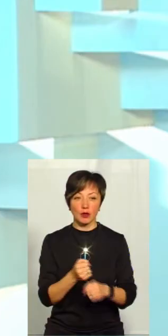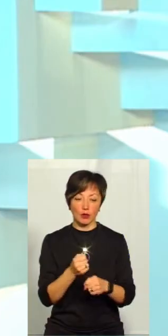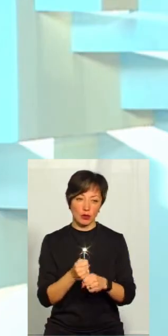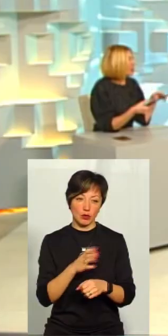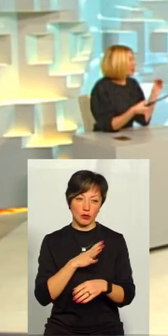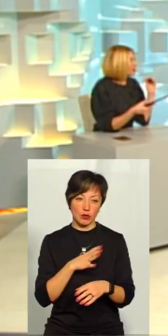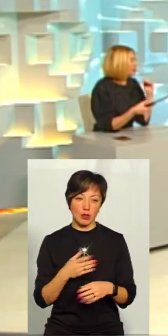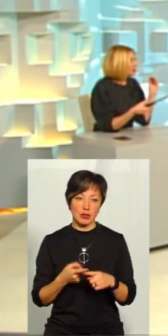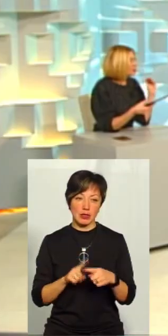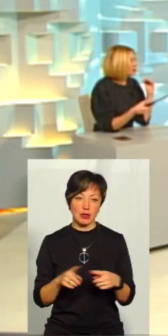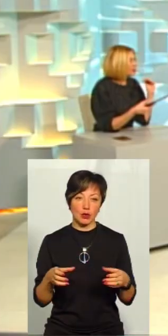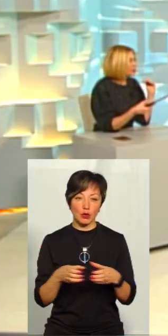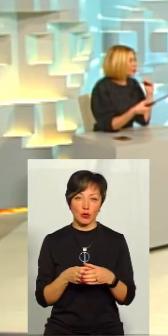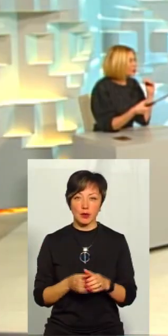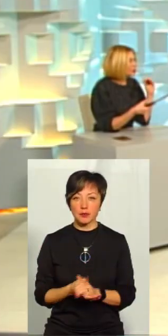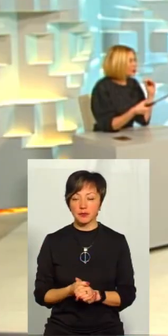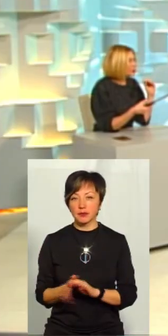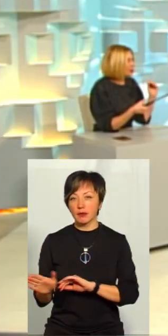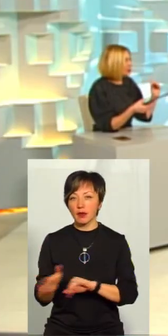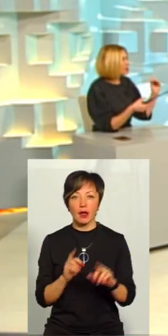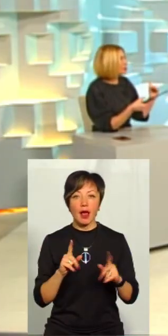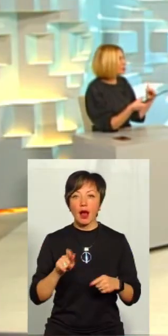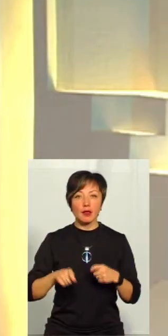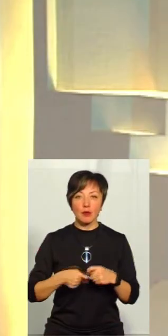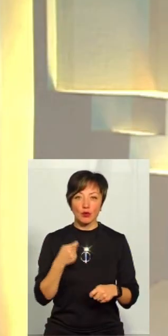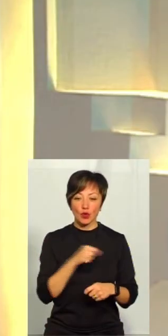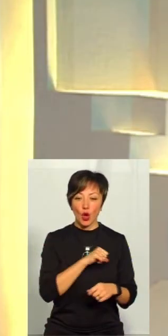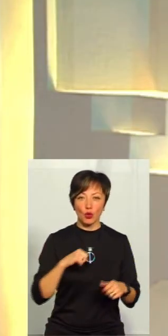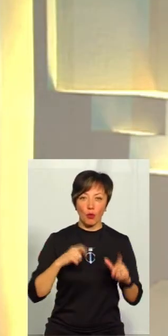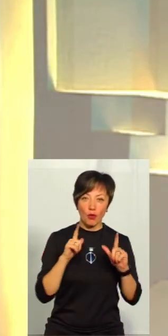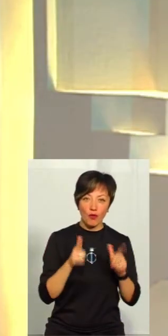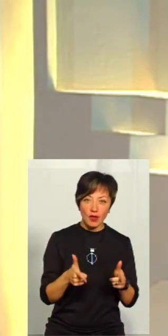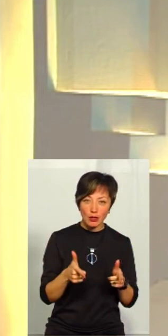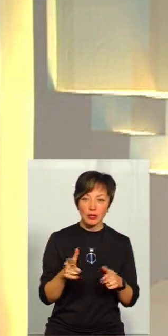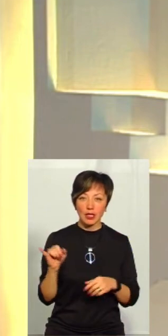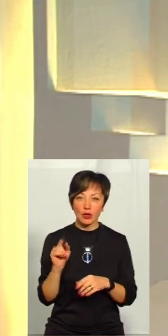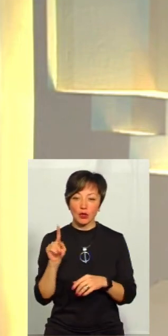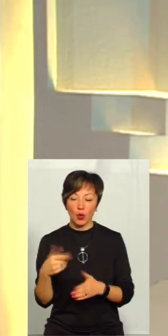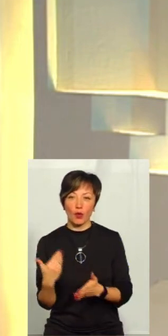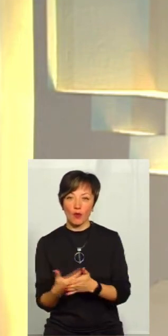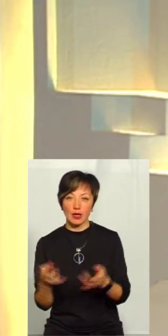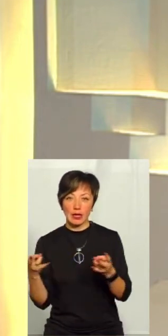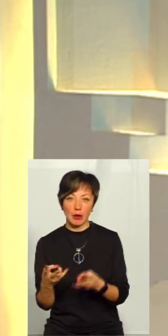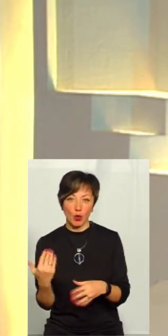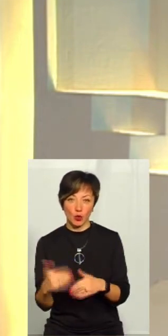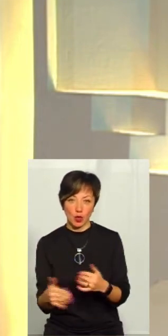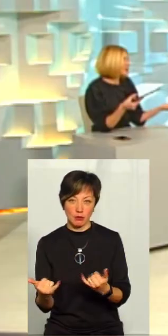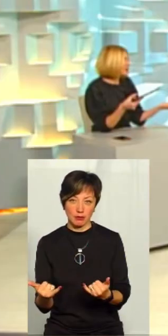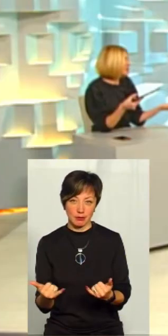робочої групи. Як оце не порушити той баланс добровільності і того, що от треба уже?